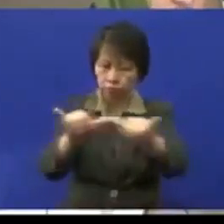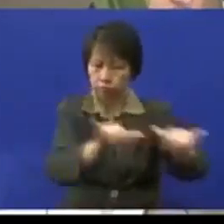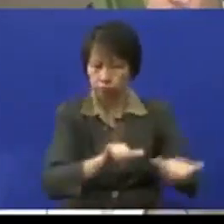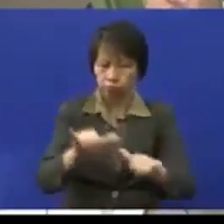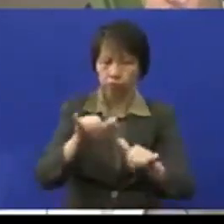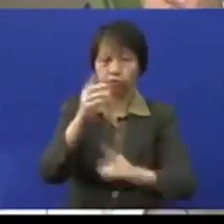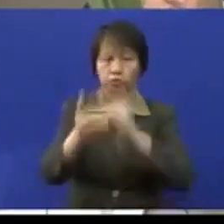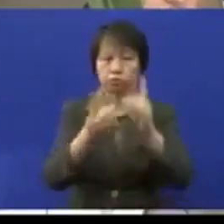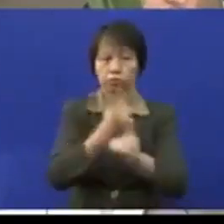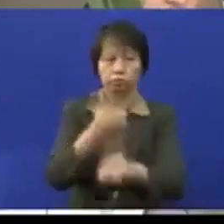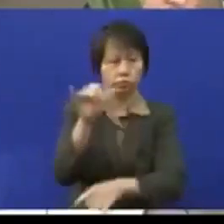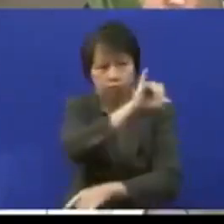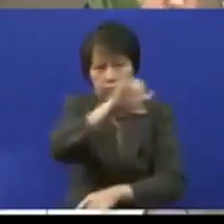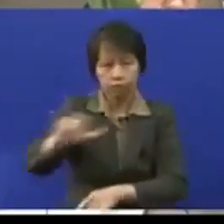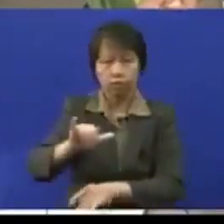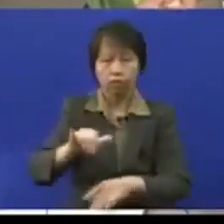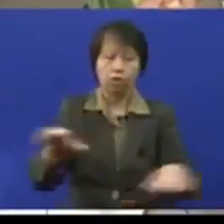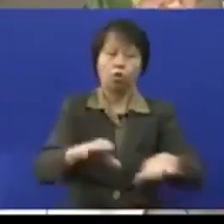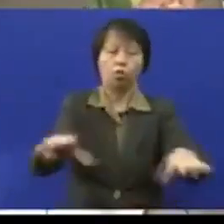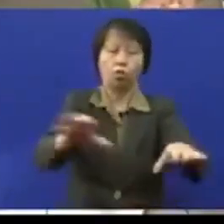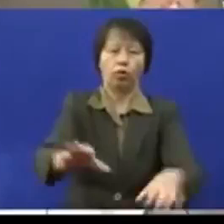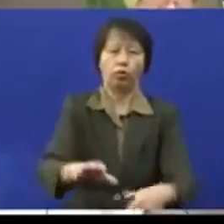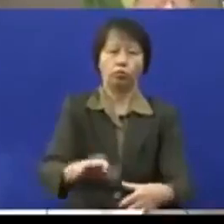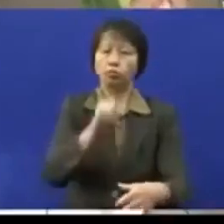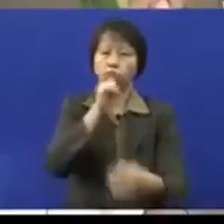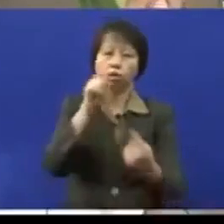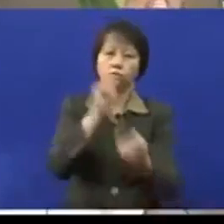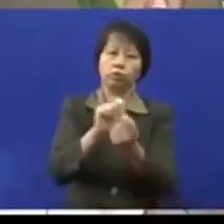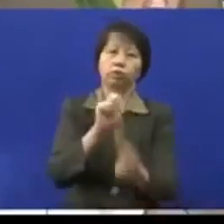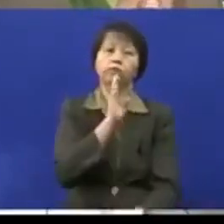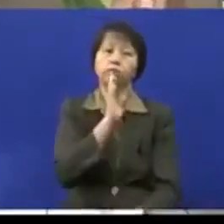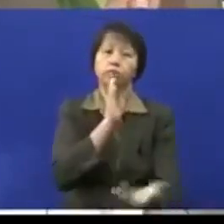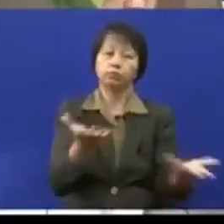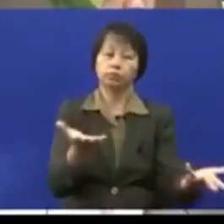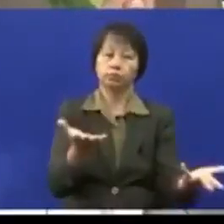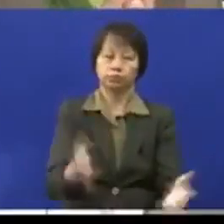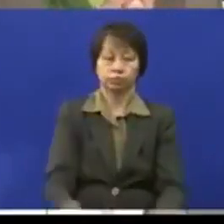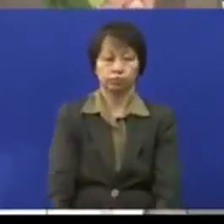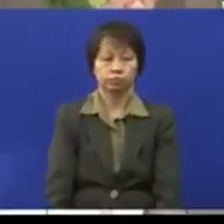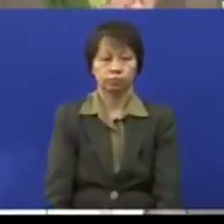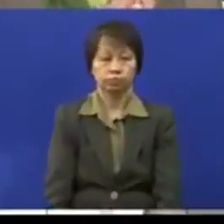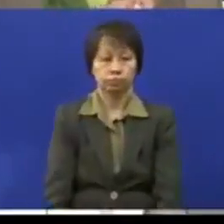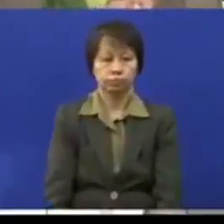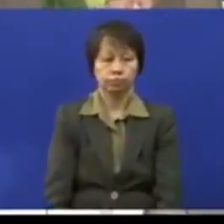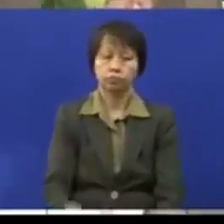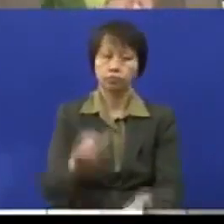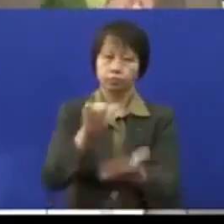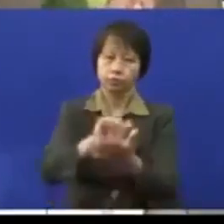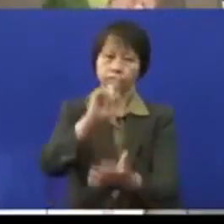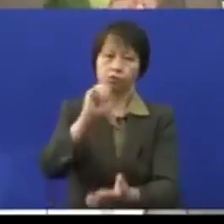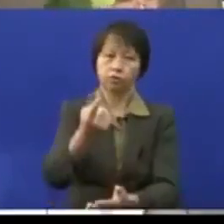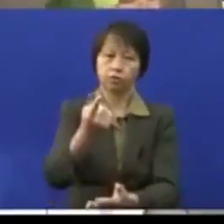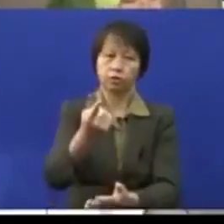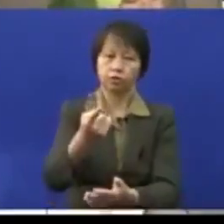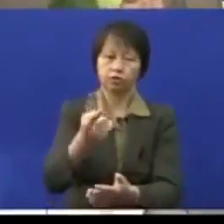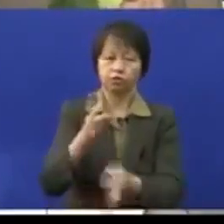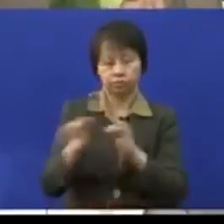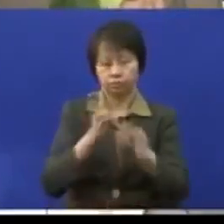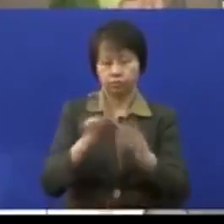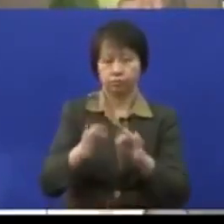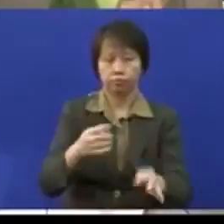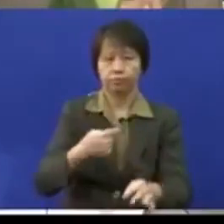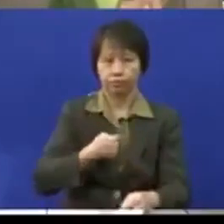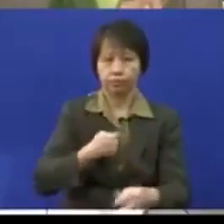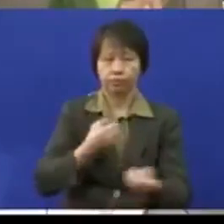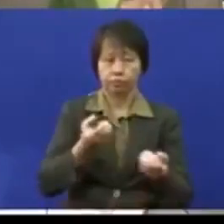bukan lagi hanya sekadar buat tetapi tidak menepati apa yang disebutkan jadi itu saja celahan ataupun perkara